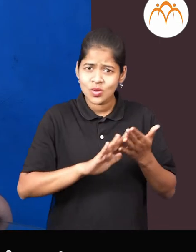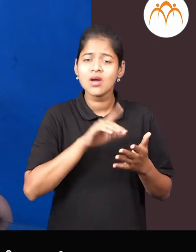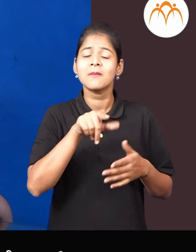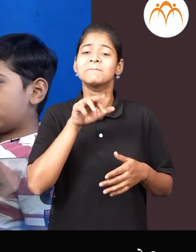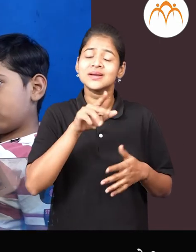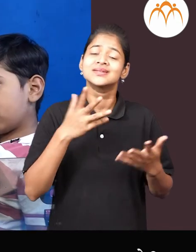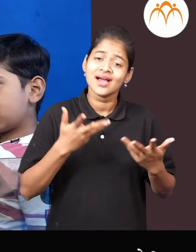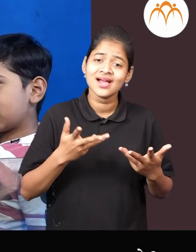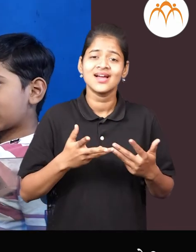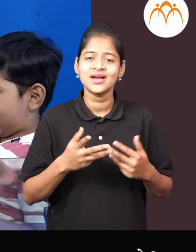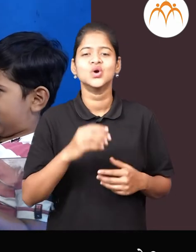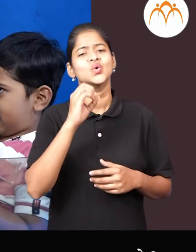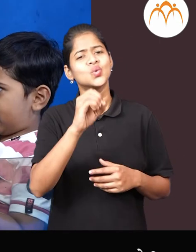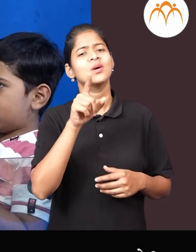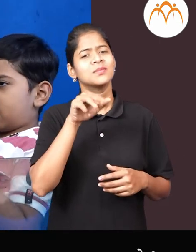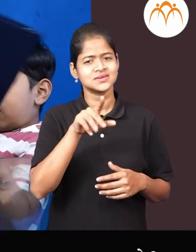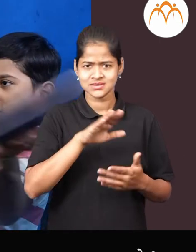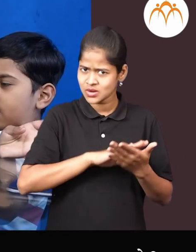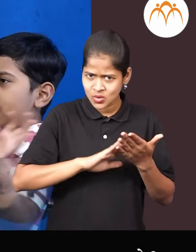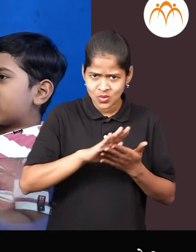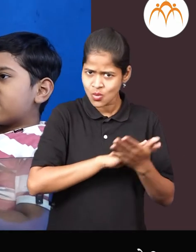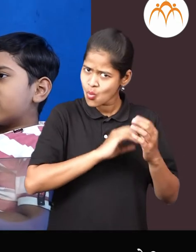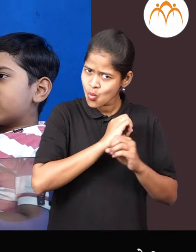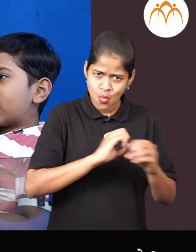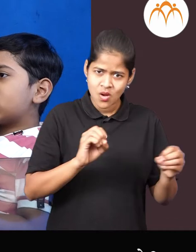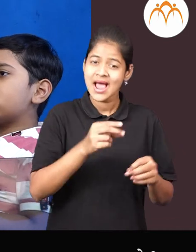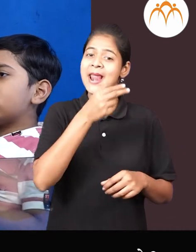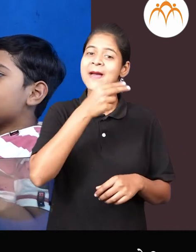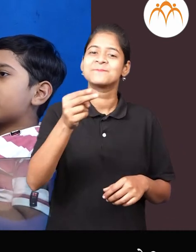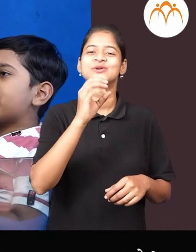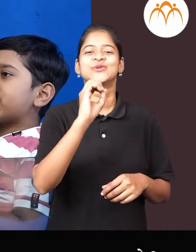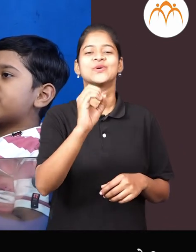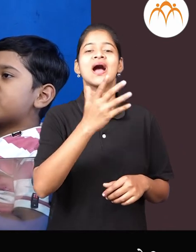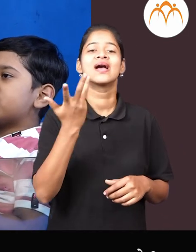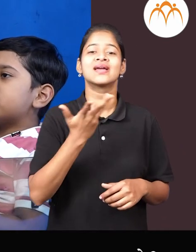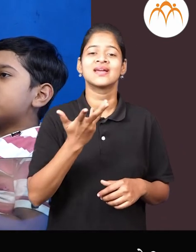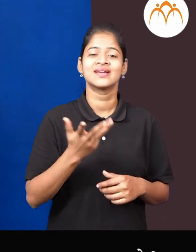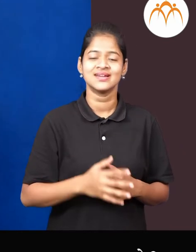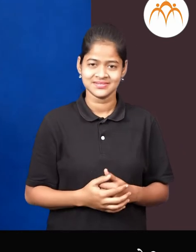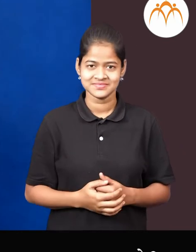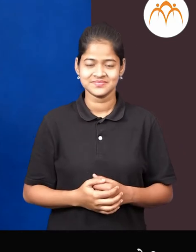शुन्य मंज्य काहीं तरमा तरला शुन्य का मनाईच?